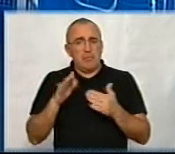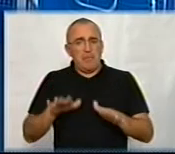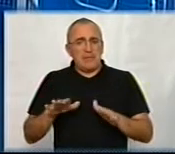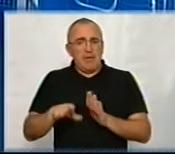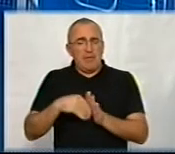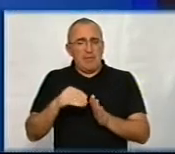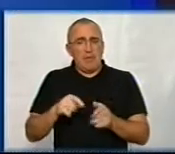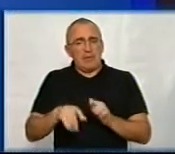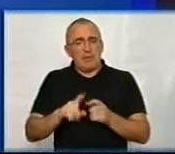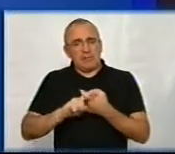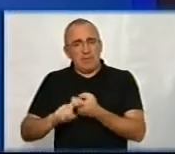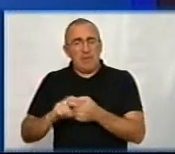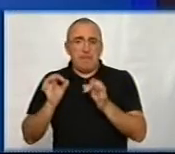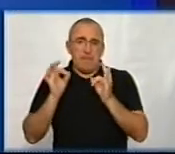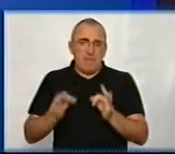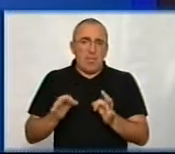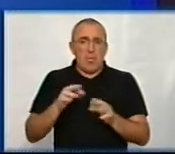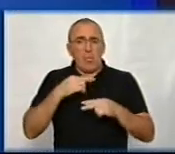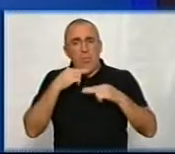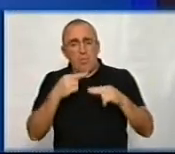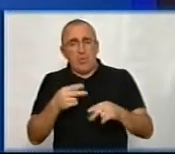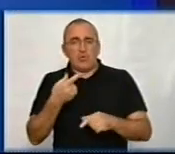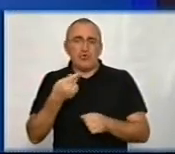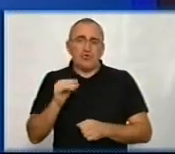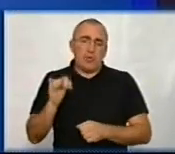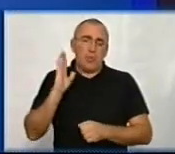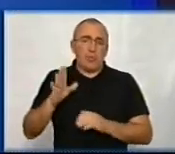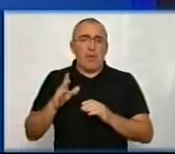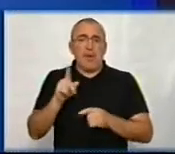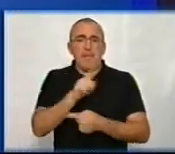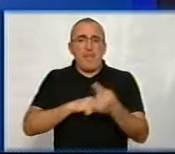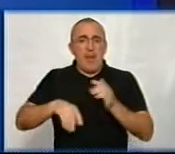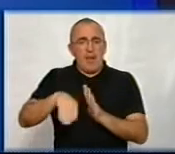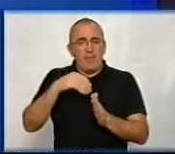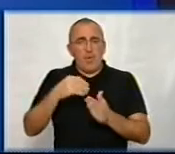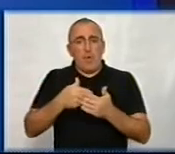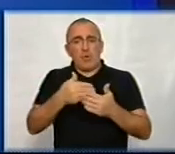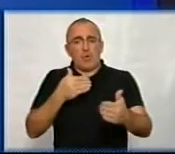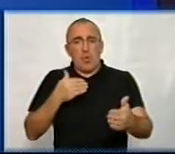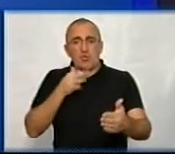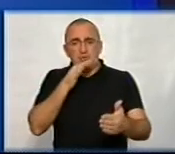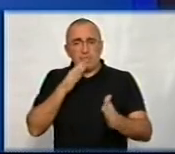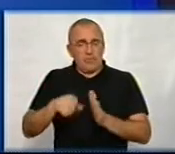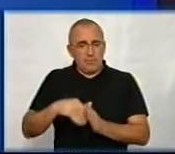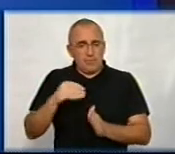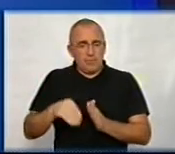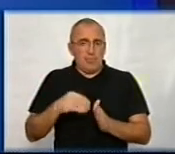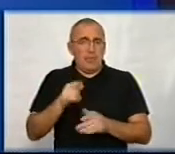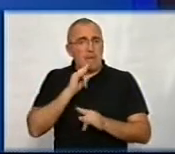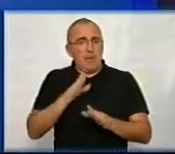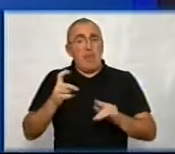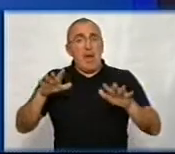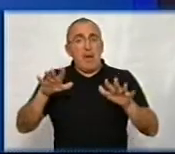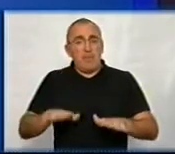виборів залежить, чи будуть, по-перше, правильно, вже десь зауваження було, чи будуть перевибори, раз, дострокові Верховної Ради, і чи не буде на